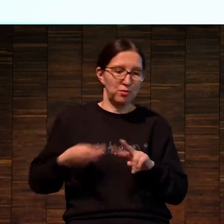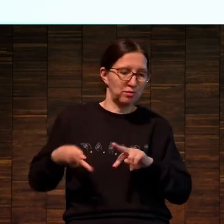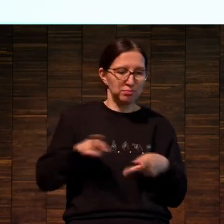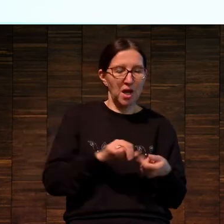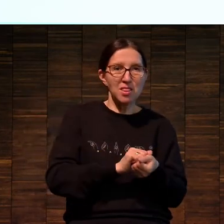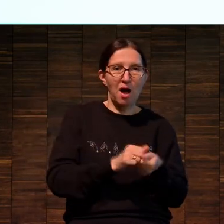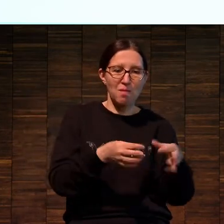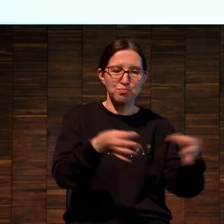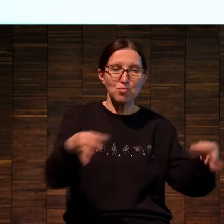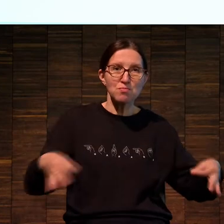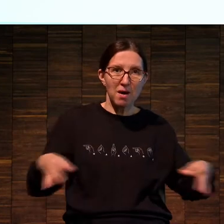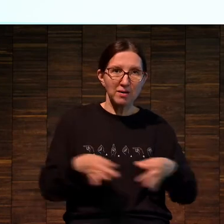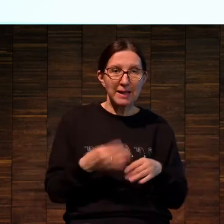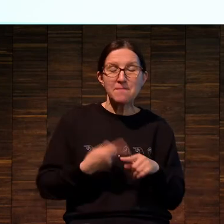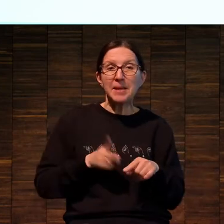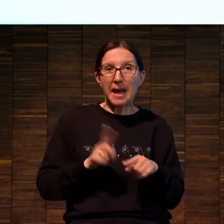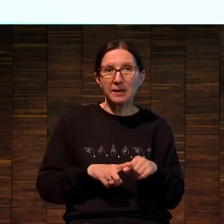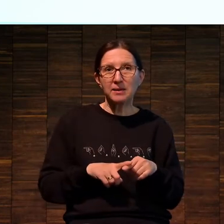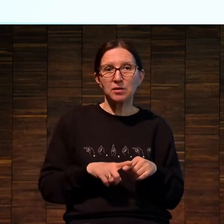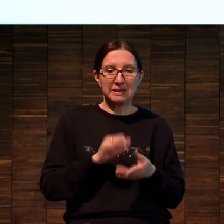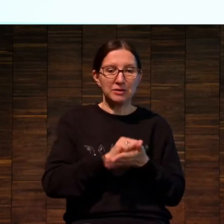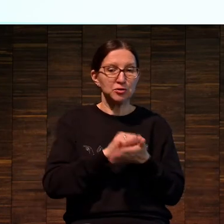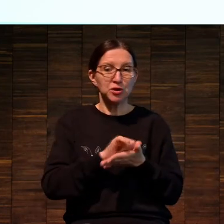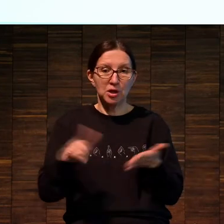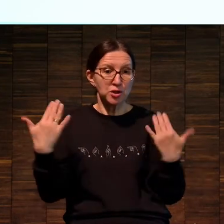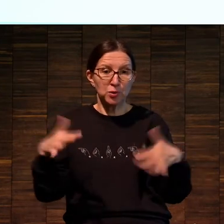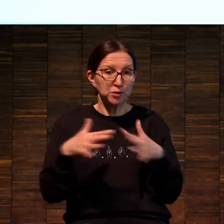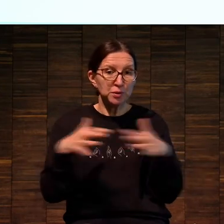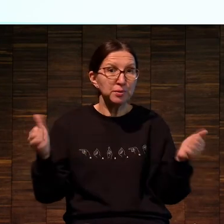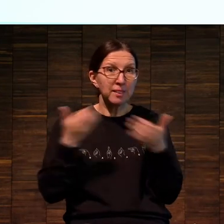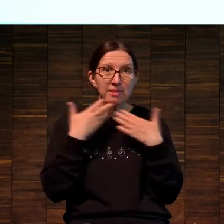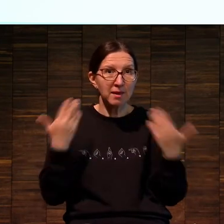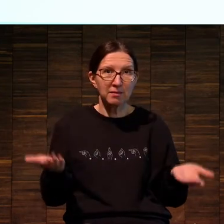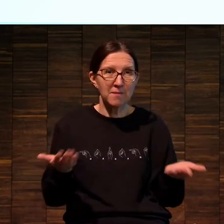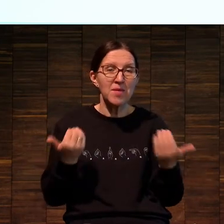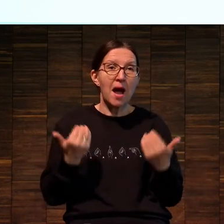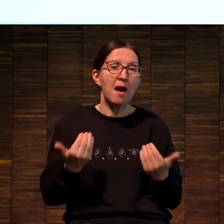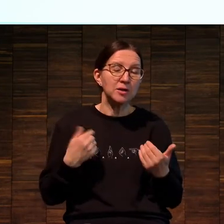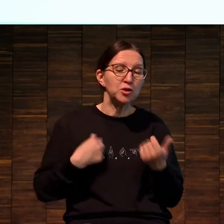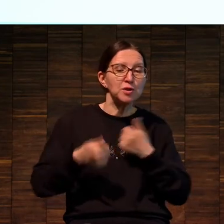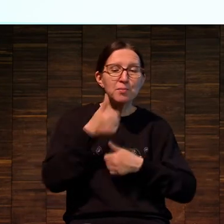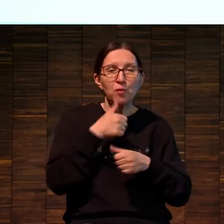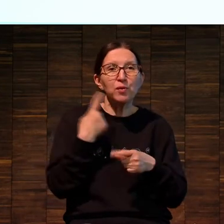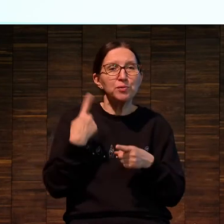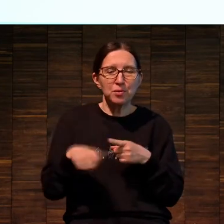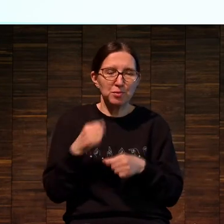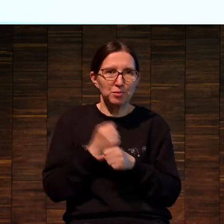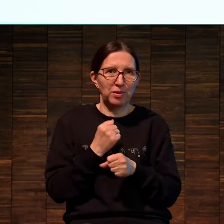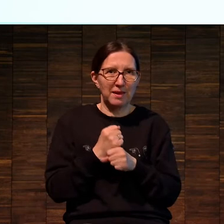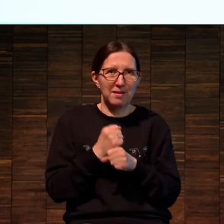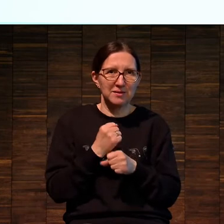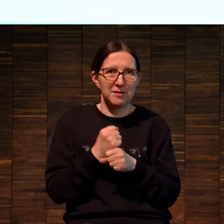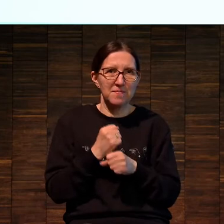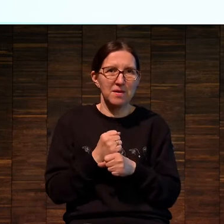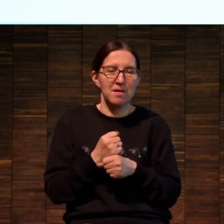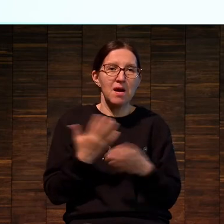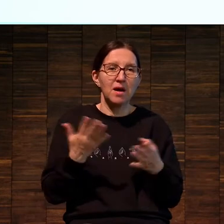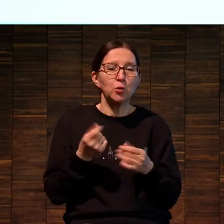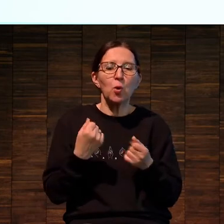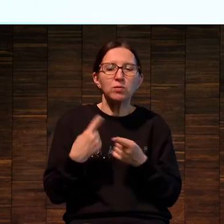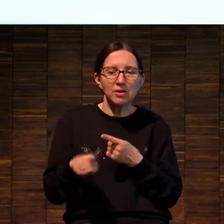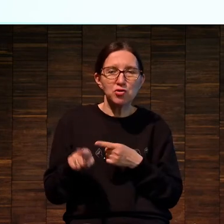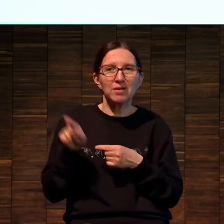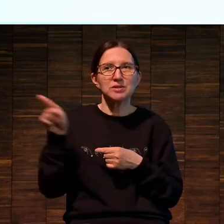бумаге, опять-таки. И как бы этого тиража уже нет. А сейчас мы пробовали делать совершенно какие-то другие вещи, которые